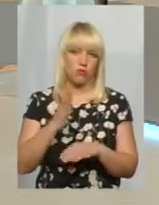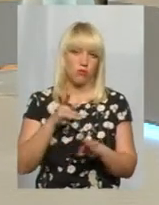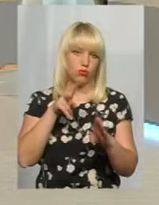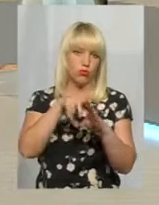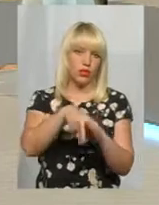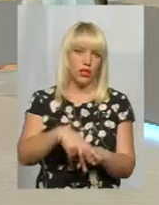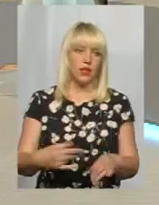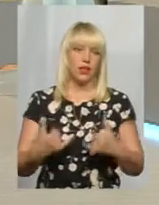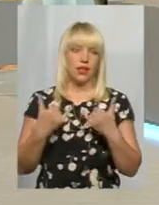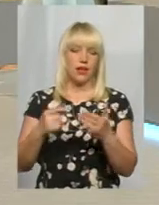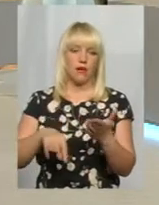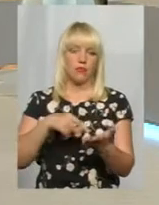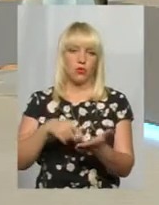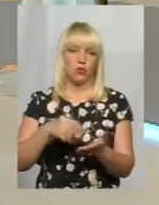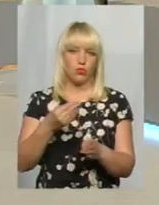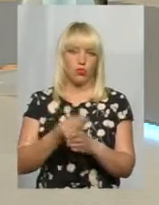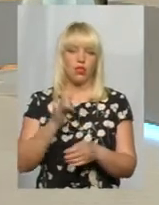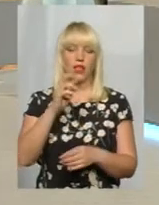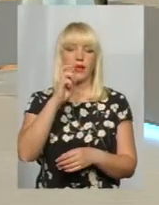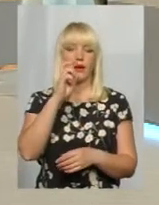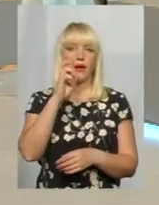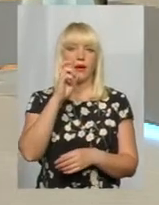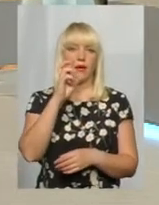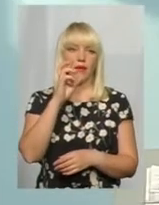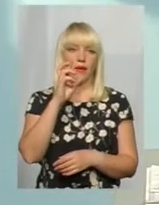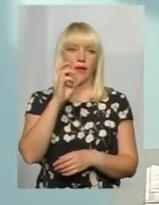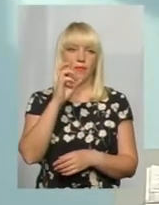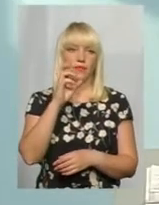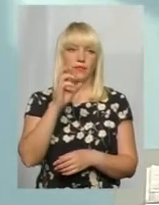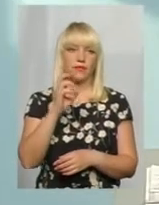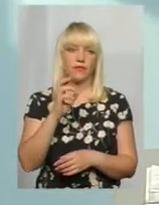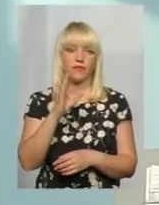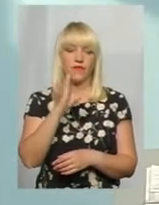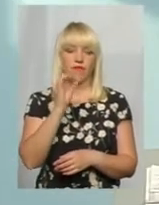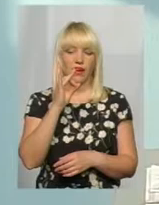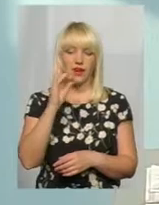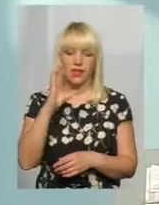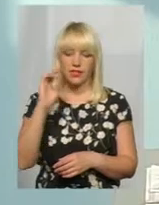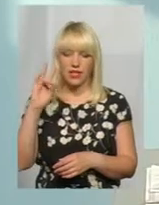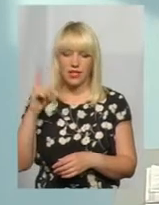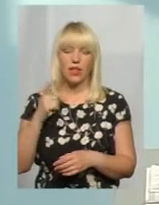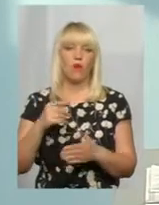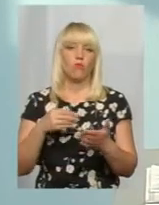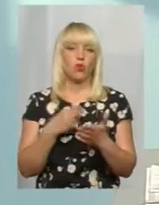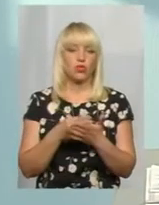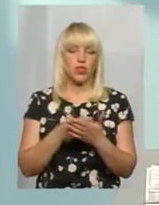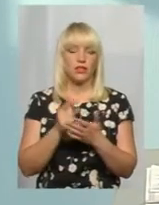бюджет, і в вересні бюджетна сесія, яка планується, передбачить кошти на забезпечення.